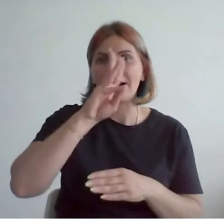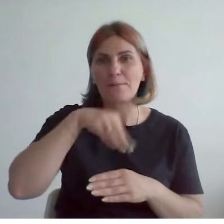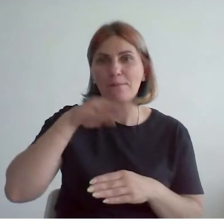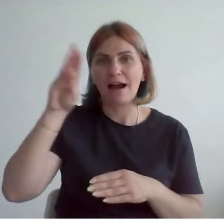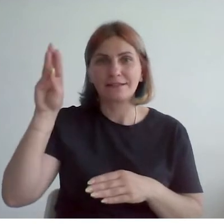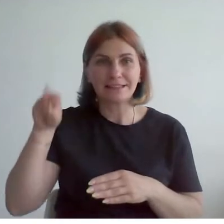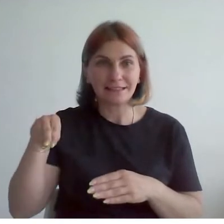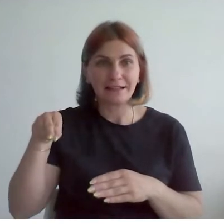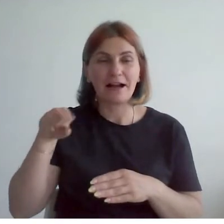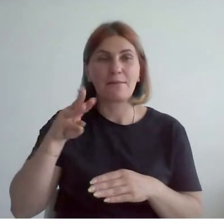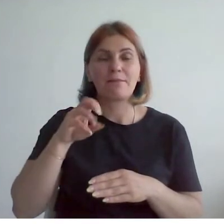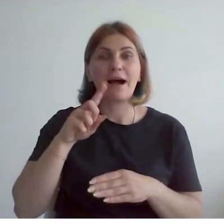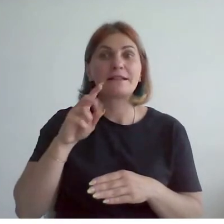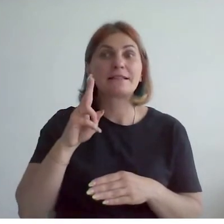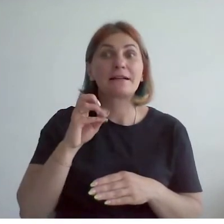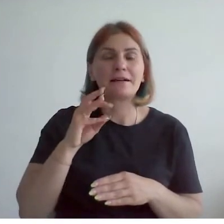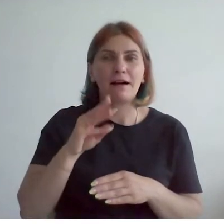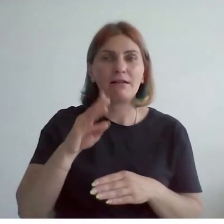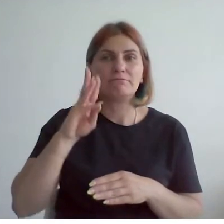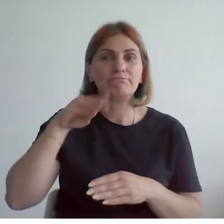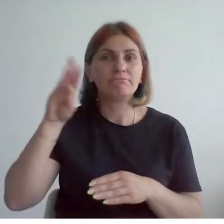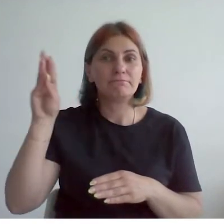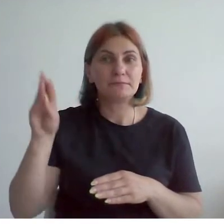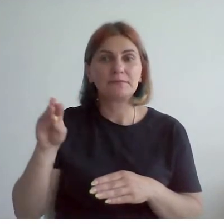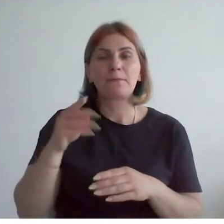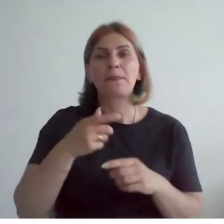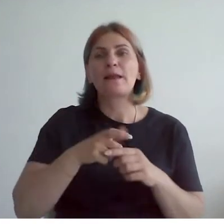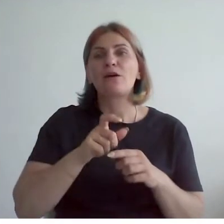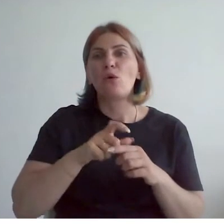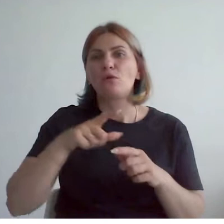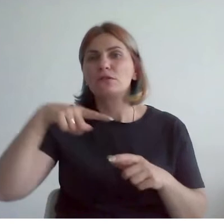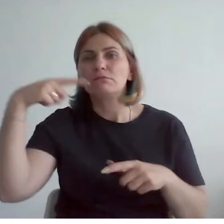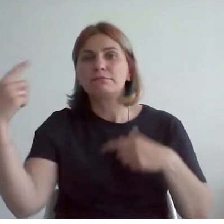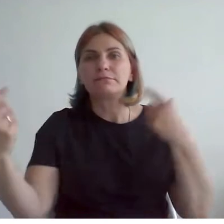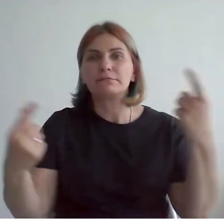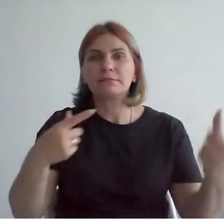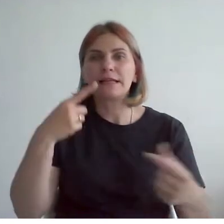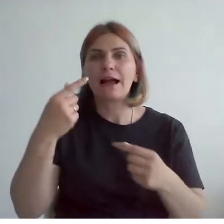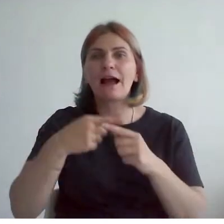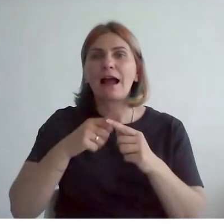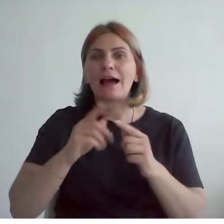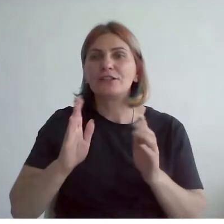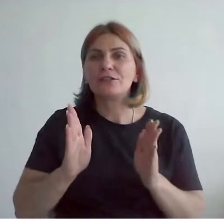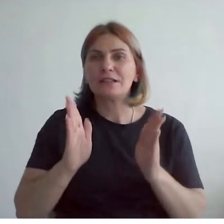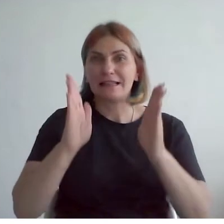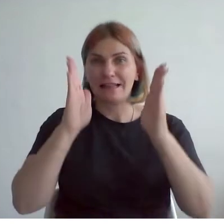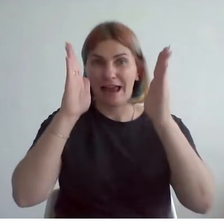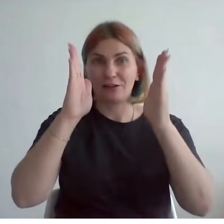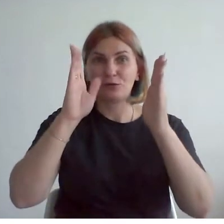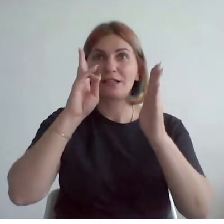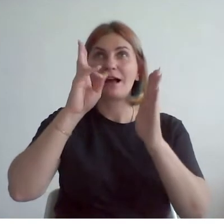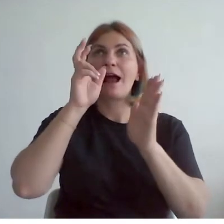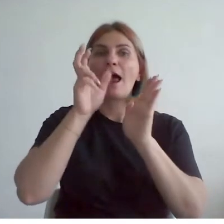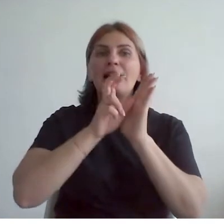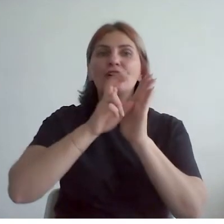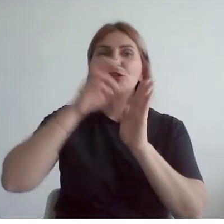Шемякин пишет, очень динамичные стебли растений, которые тянутся пусть к электрическому, но все-таки свету.